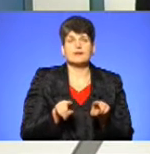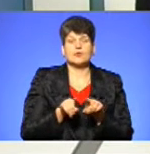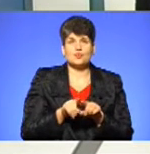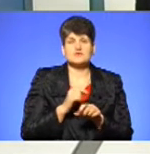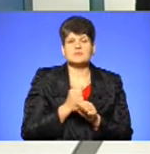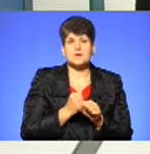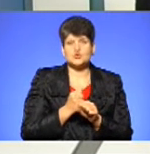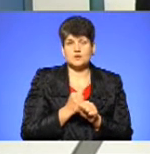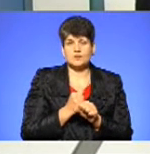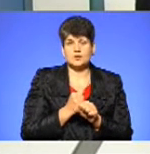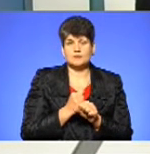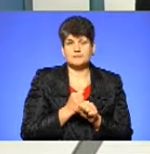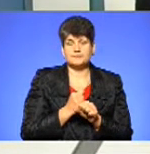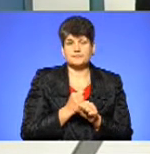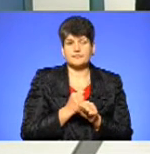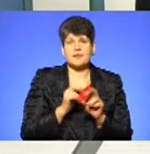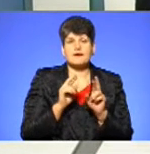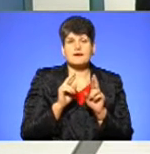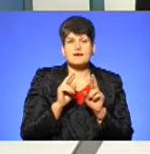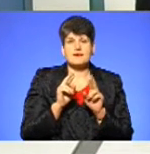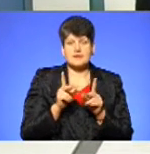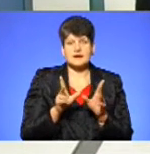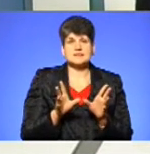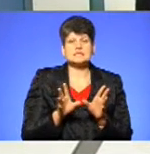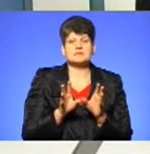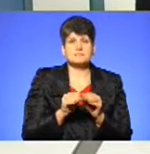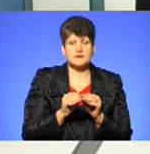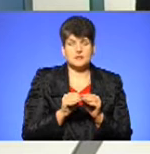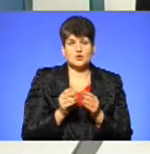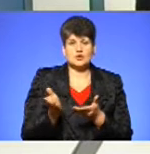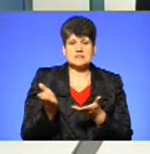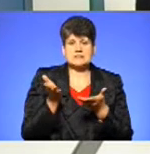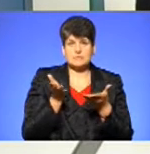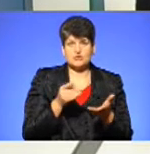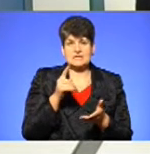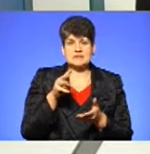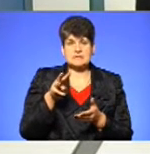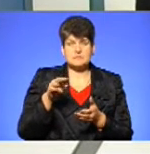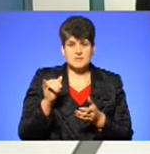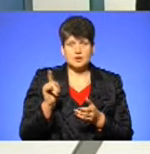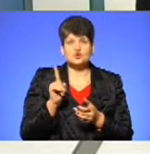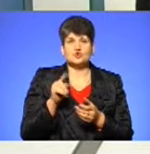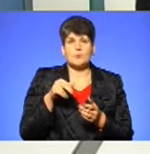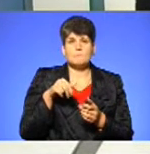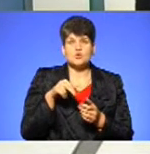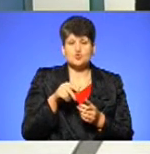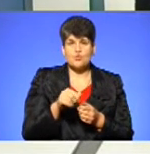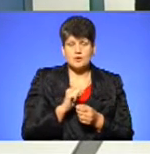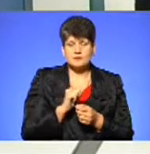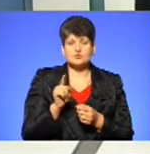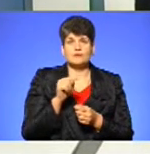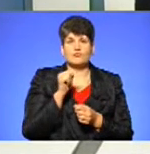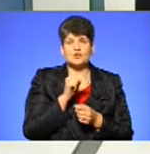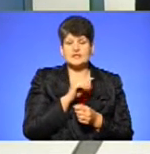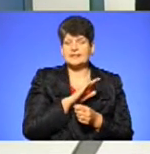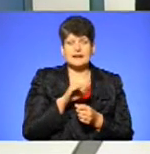відпрацьовуємо, як і спільно запрошували і ЗМІ щодо пішоходів, щоб вони